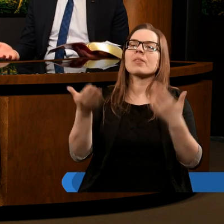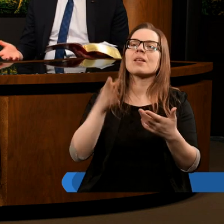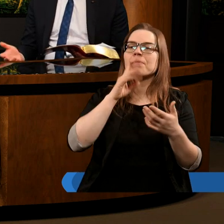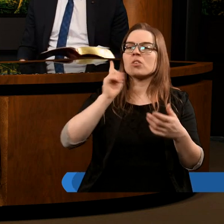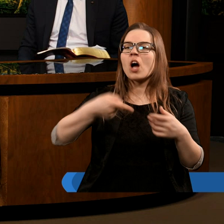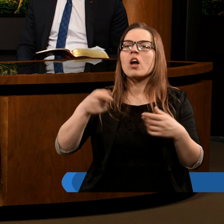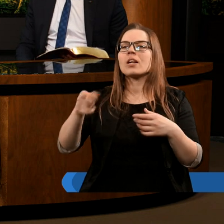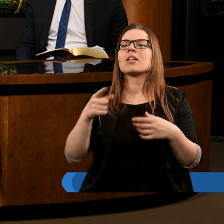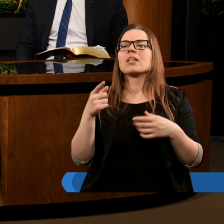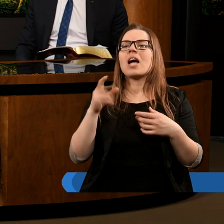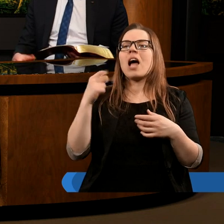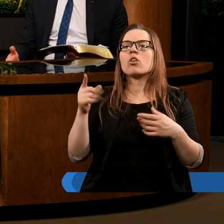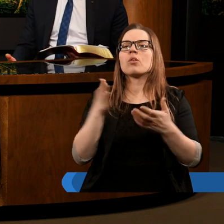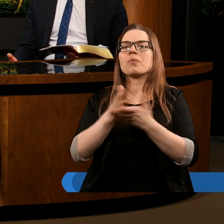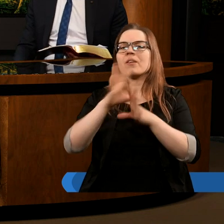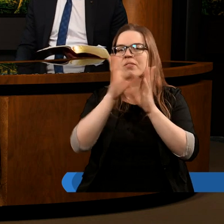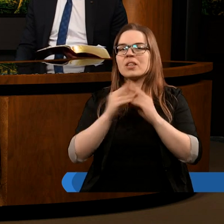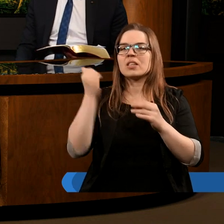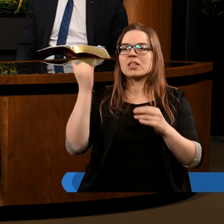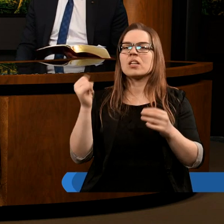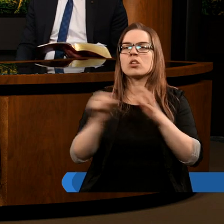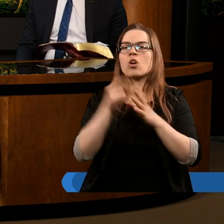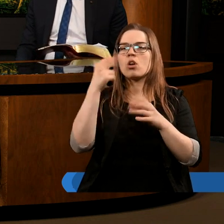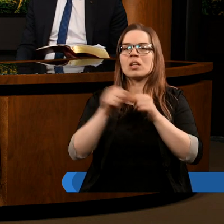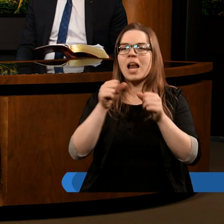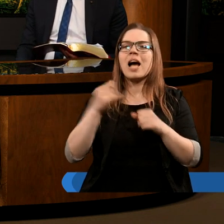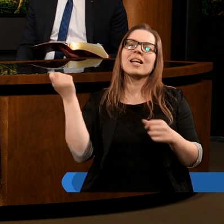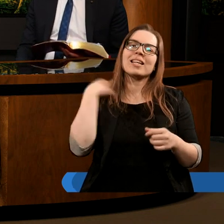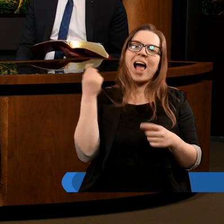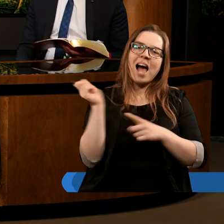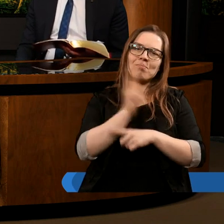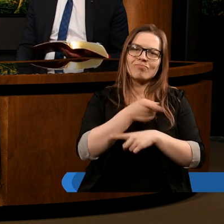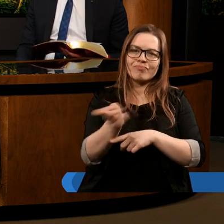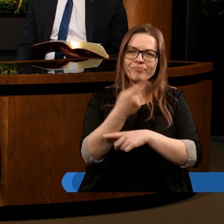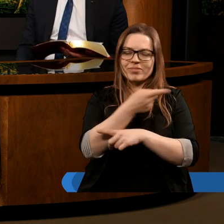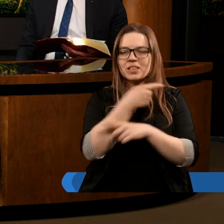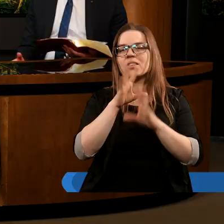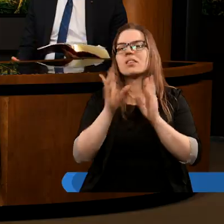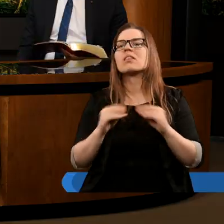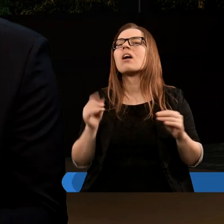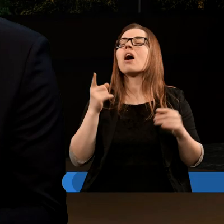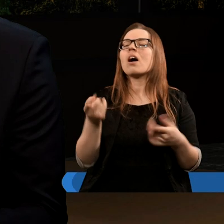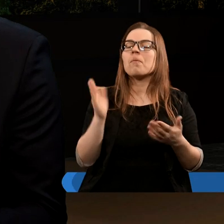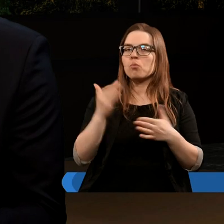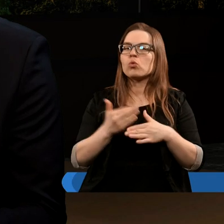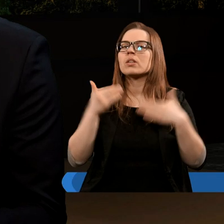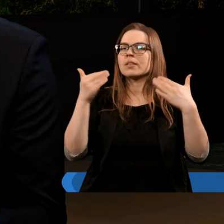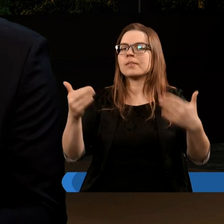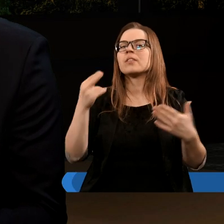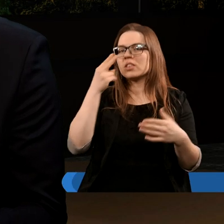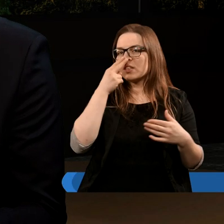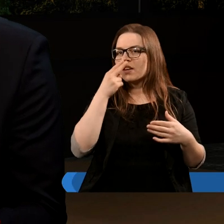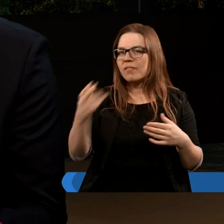Herod, aby wszystkie dzieci do dwóch lat zabić. Natomiast później